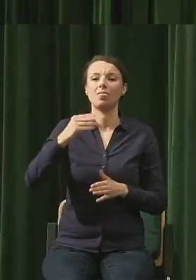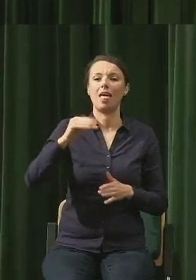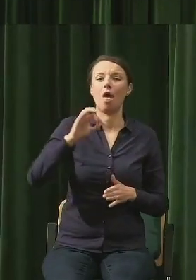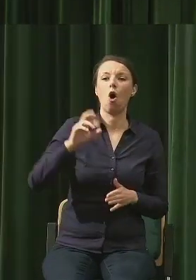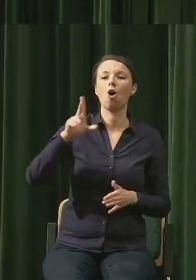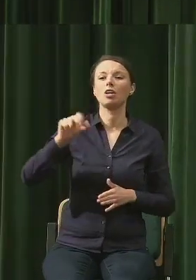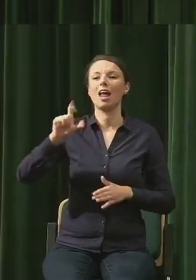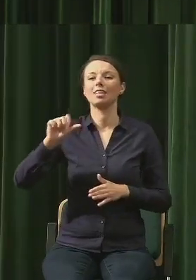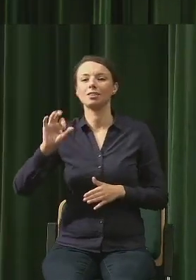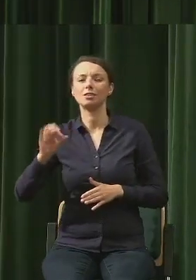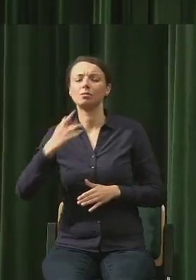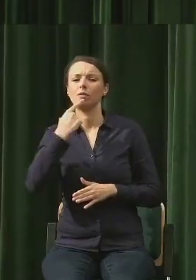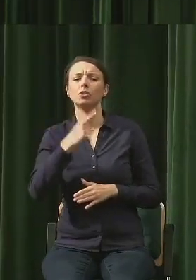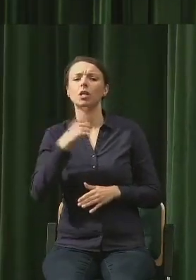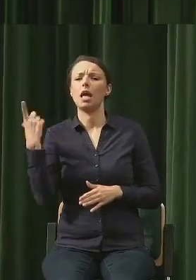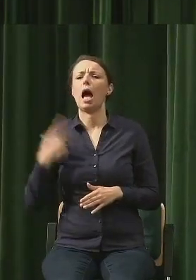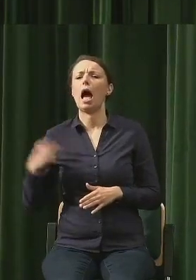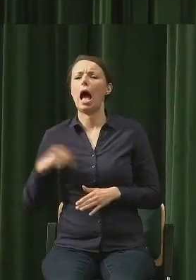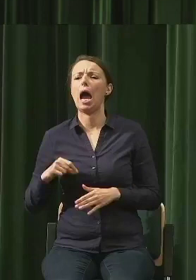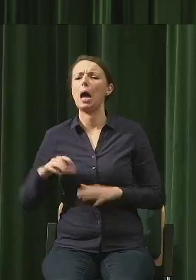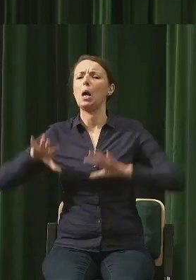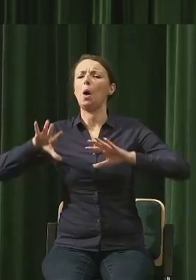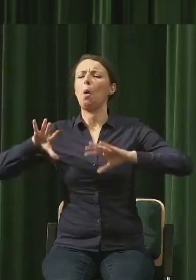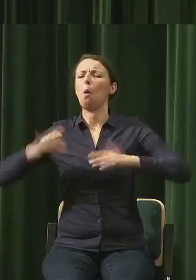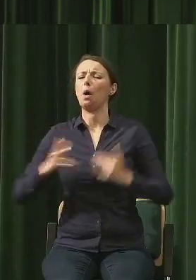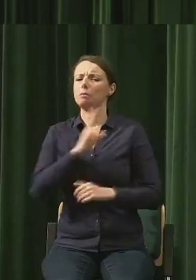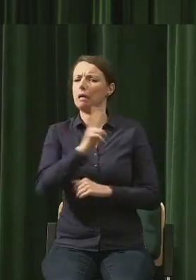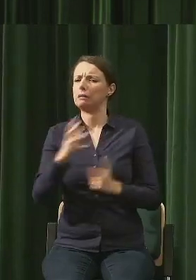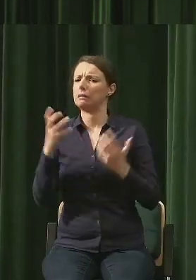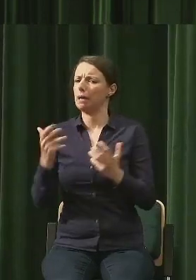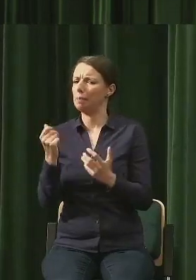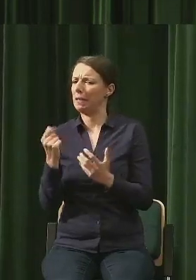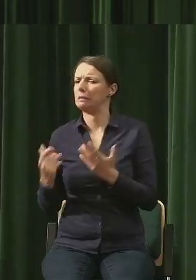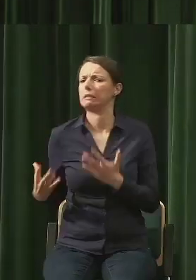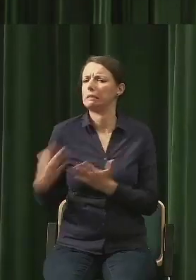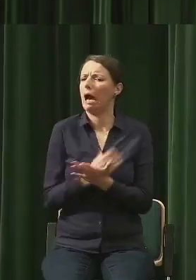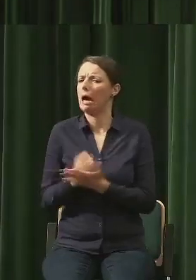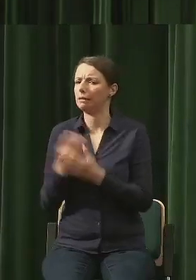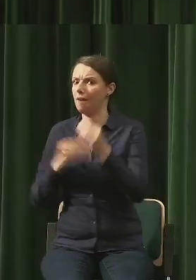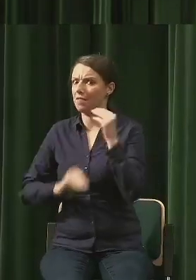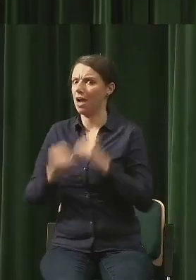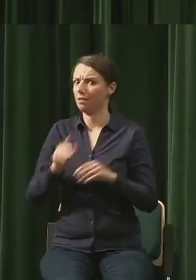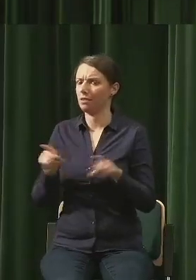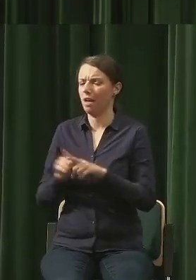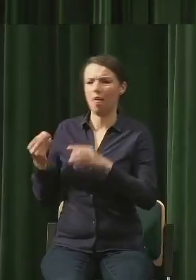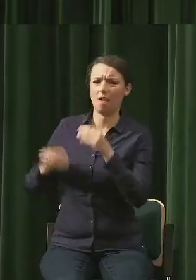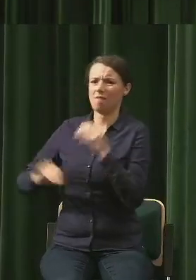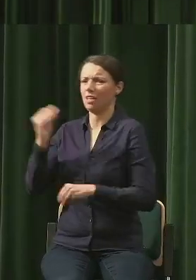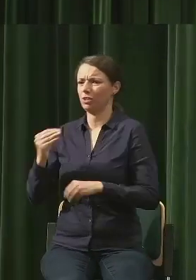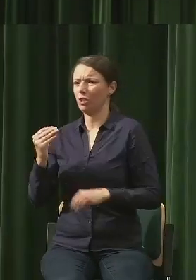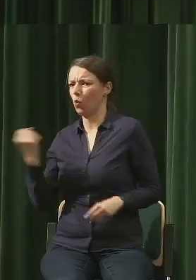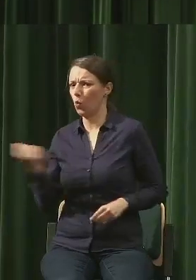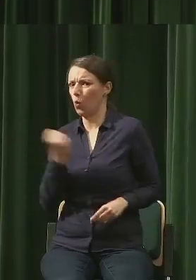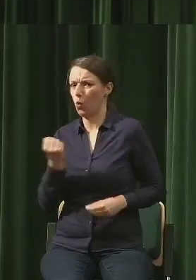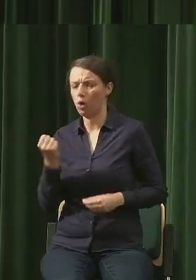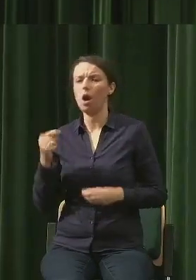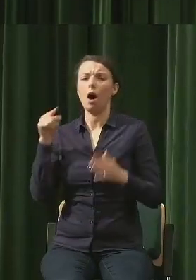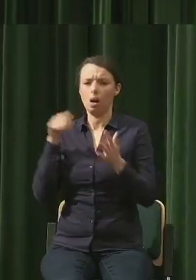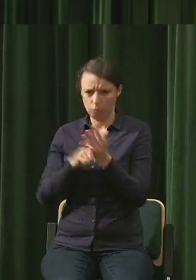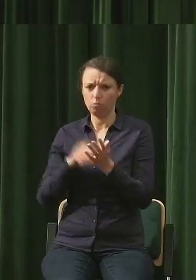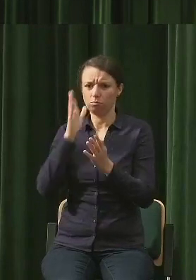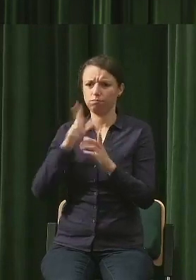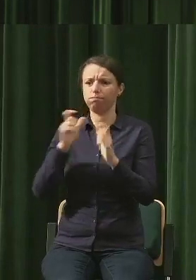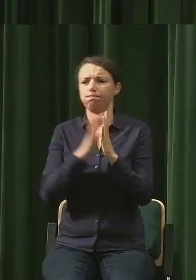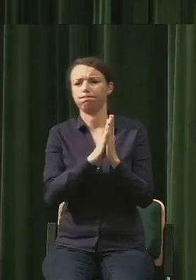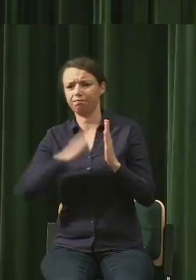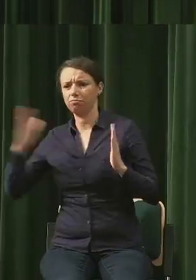po prostu najwięcej zarobić pieniędzy i najwięcej dóbr mieć do użytkowania i to już oczywiście i od tego momentu się zaczął problem z ekonomią neoklasyczną, no